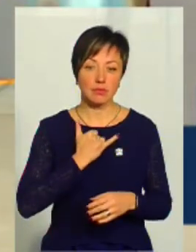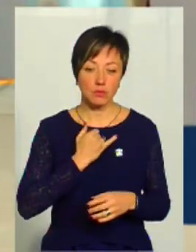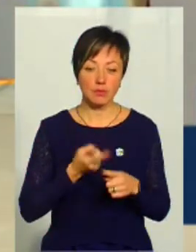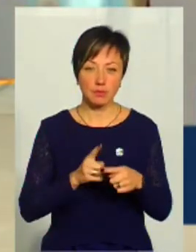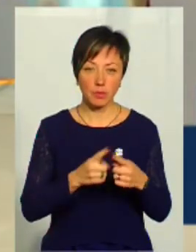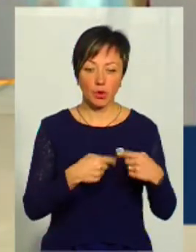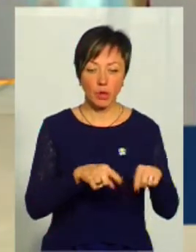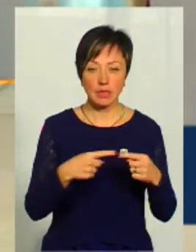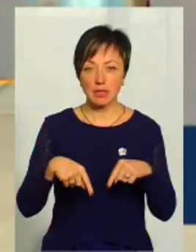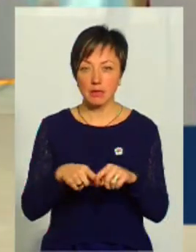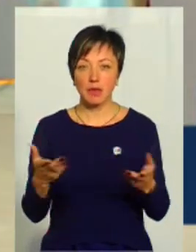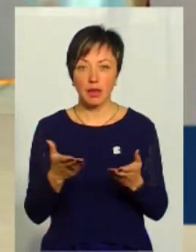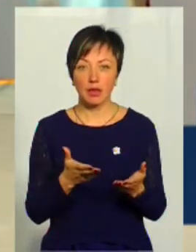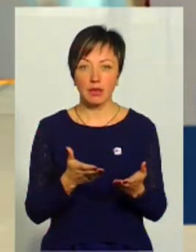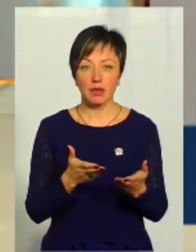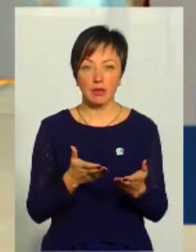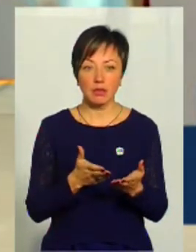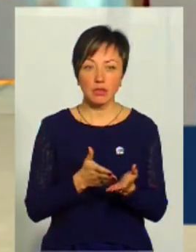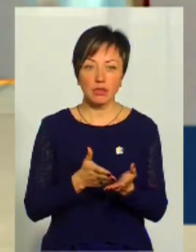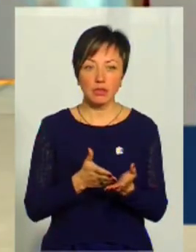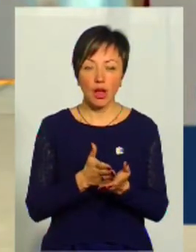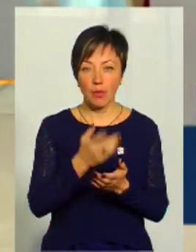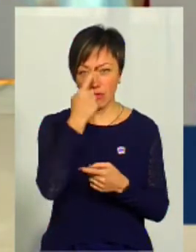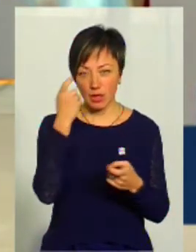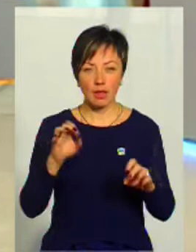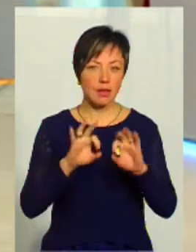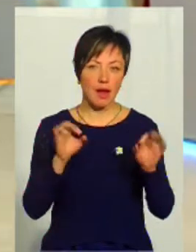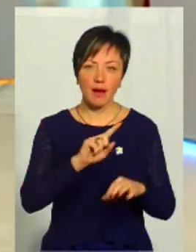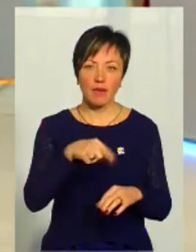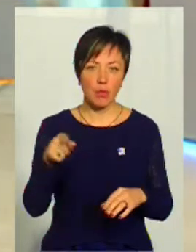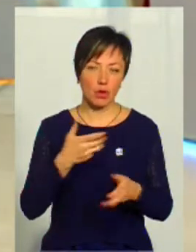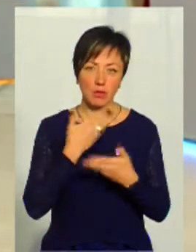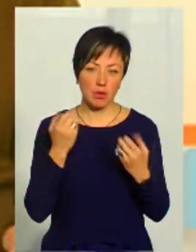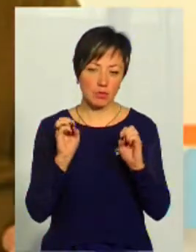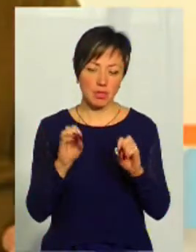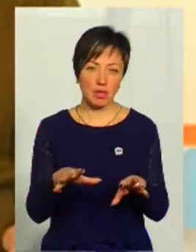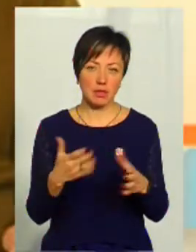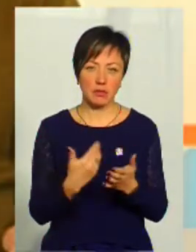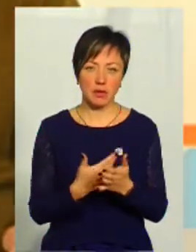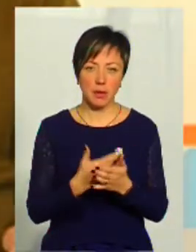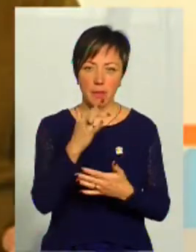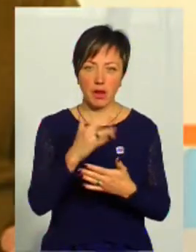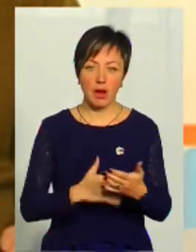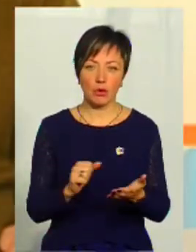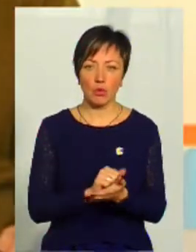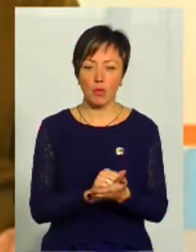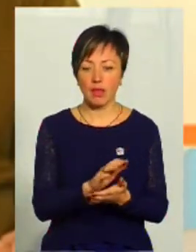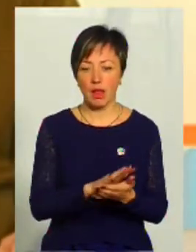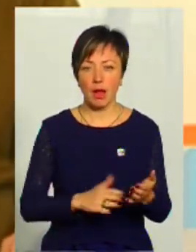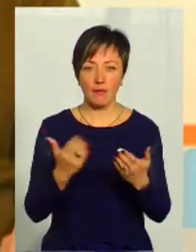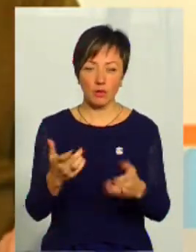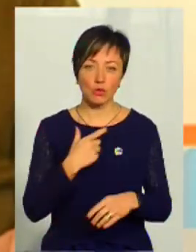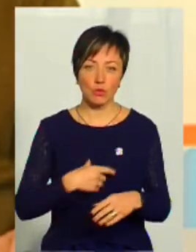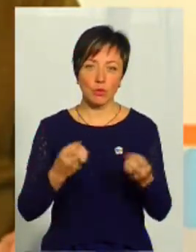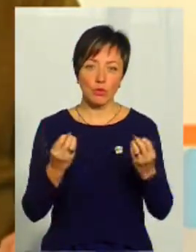в нас з тими організаціями, шляхом повідомлення. Абсолютно ніяких вимог немає. Просто, здається, перелік документів, і далі